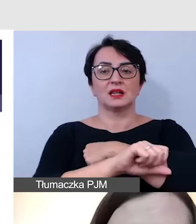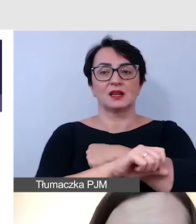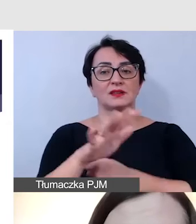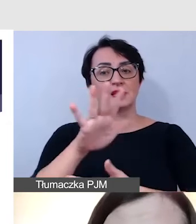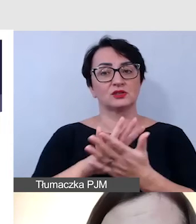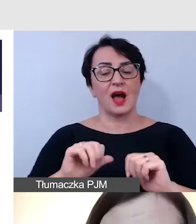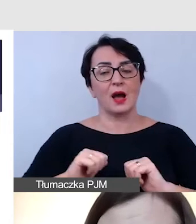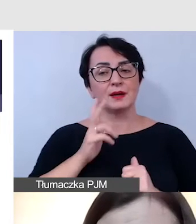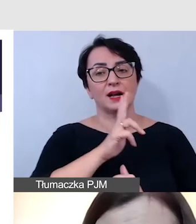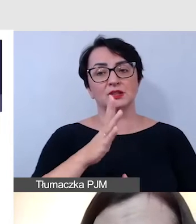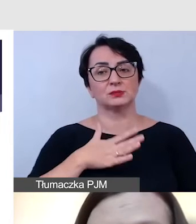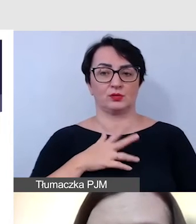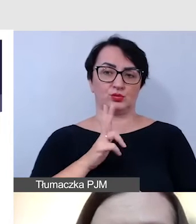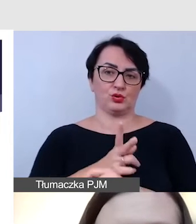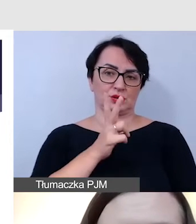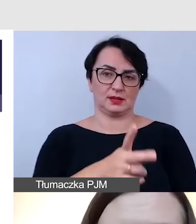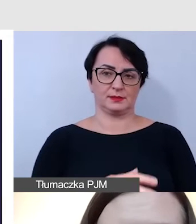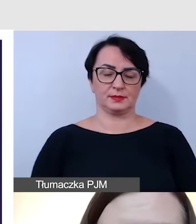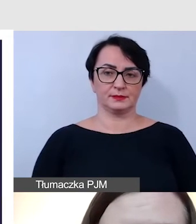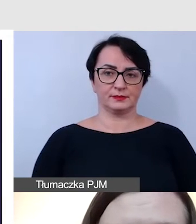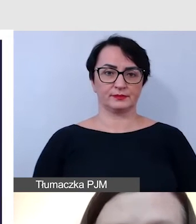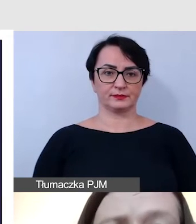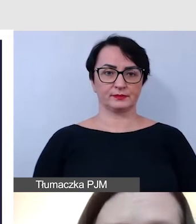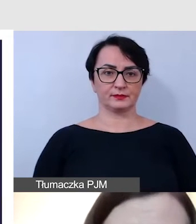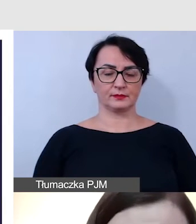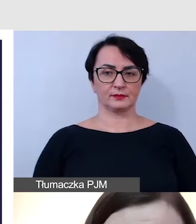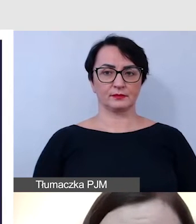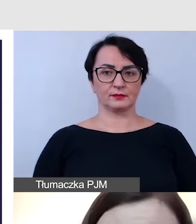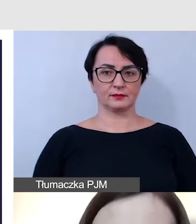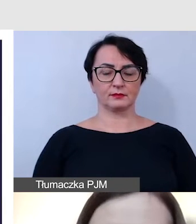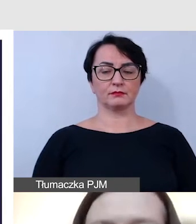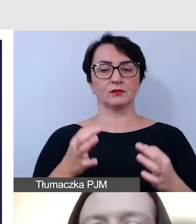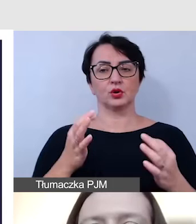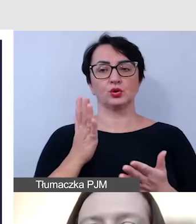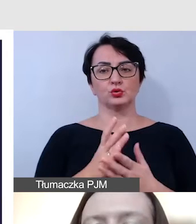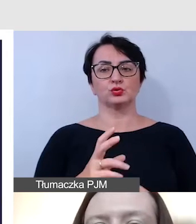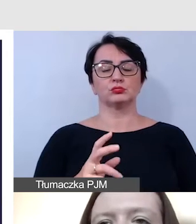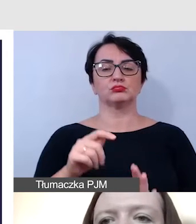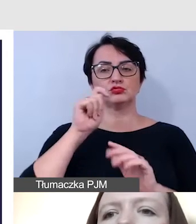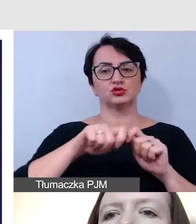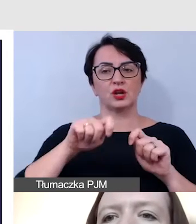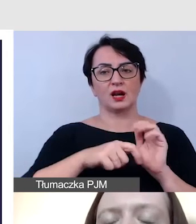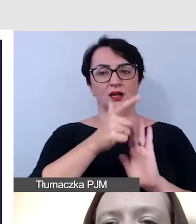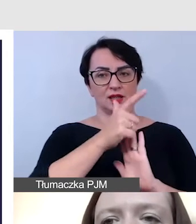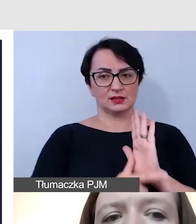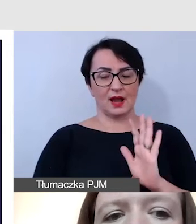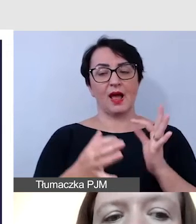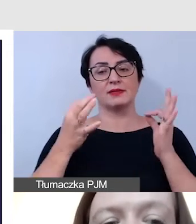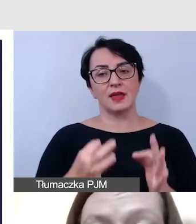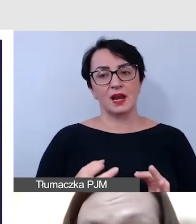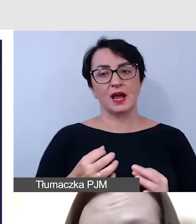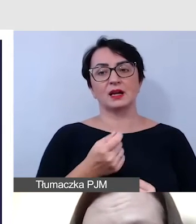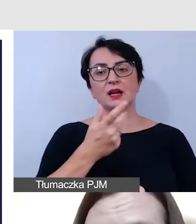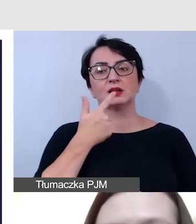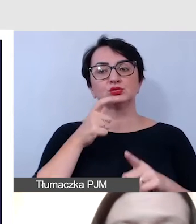miał do niej dostęp. Tyle o checklistach. A teraz kilka słów o dostępnych wydarzeniach